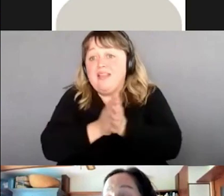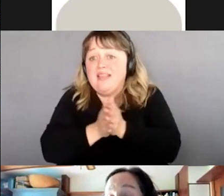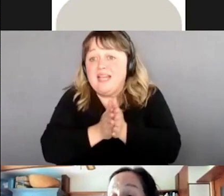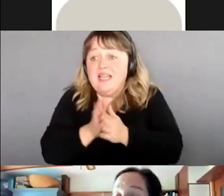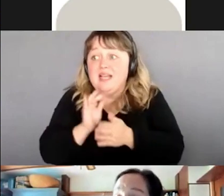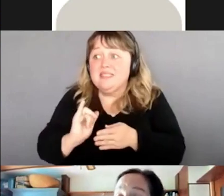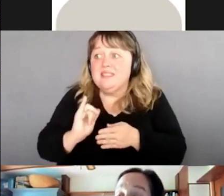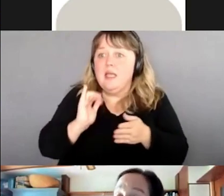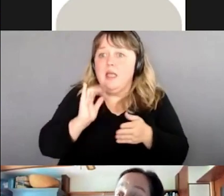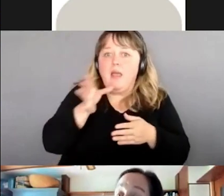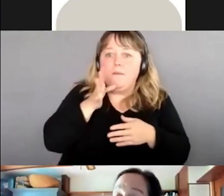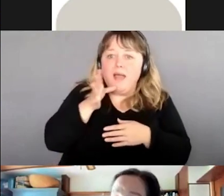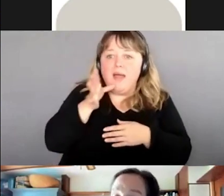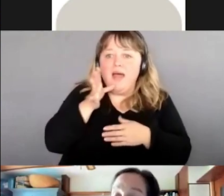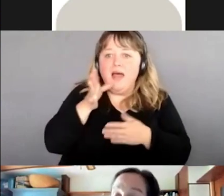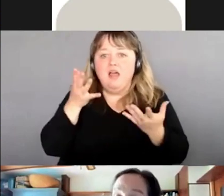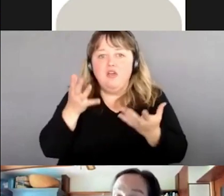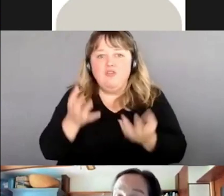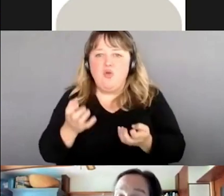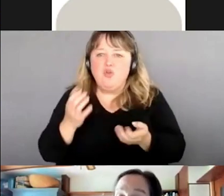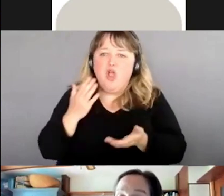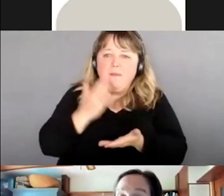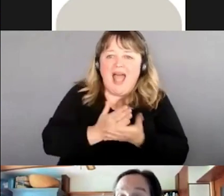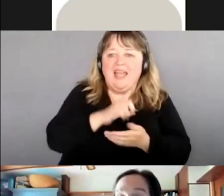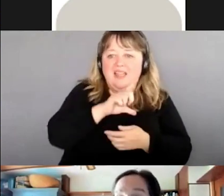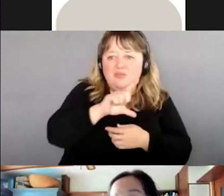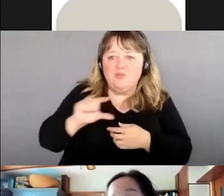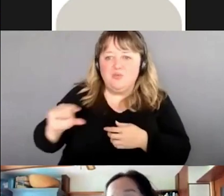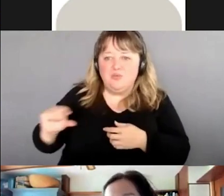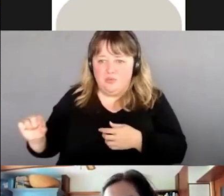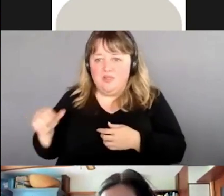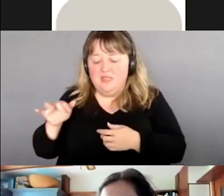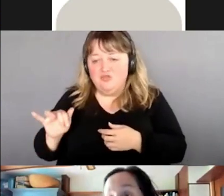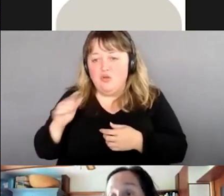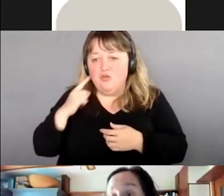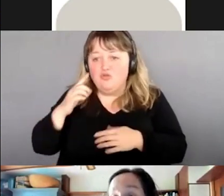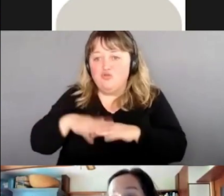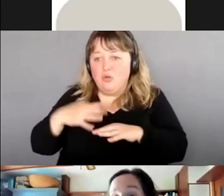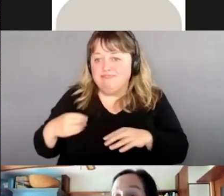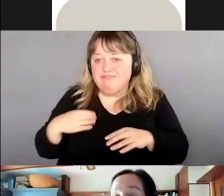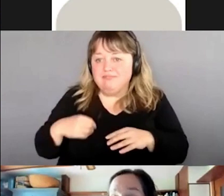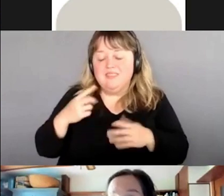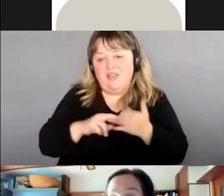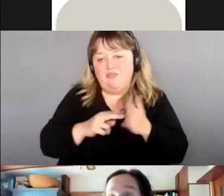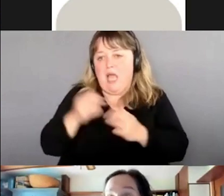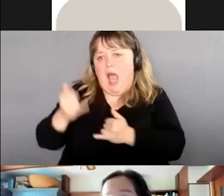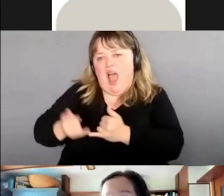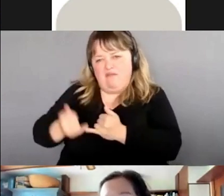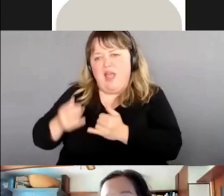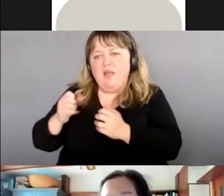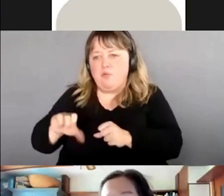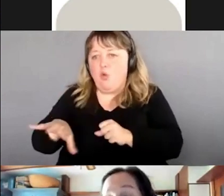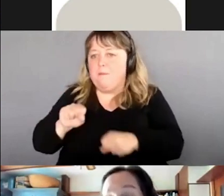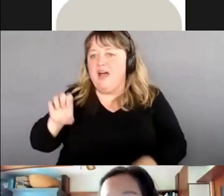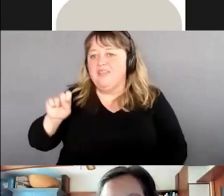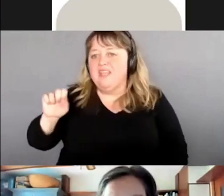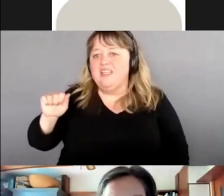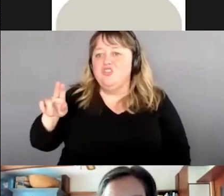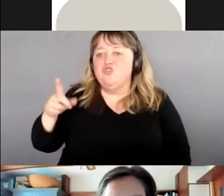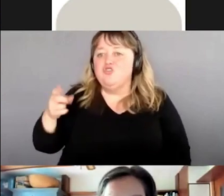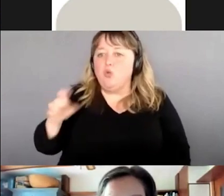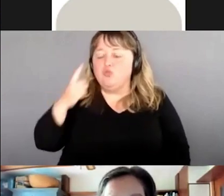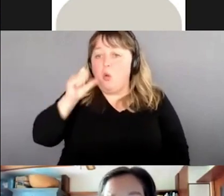une maman qui veut faire son sevrage donc de prendre la sauge à la fin pour ne pas avoir trop d